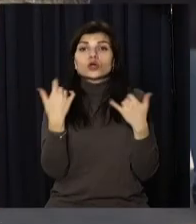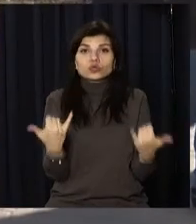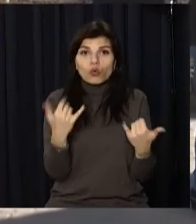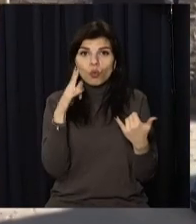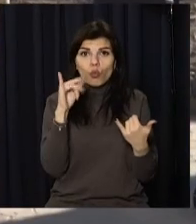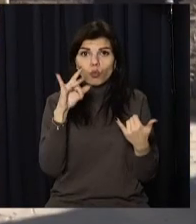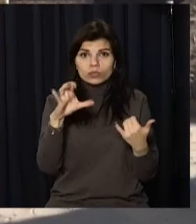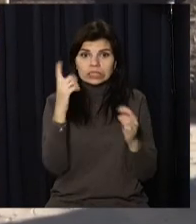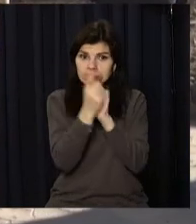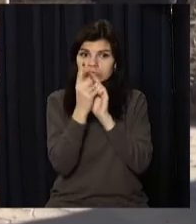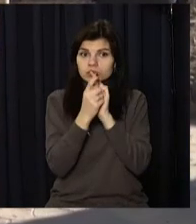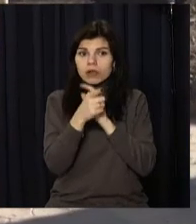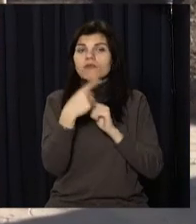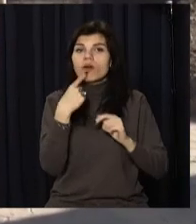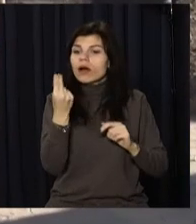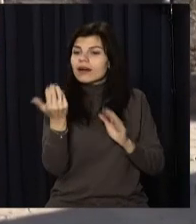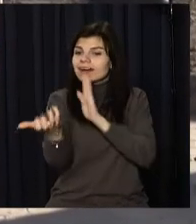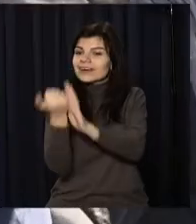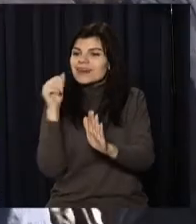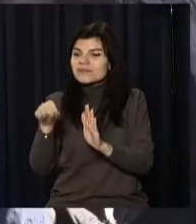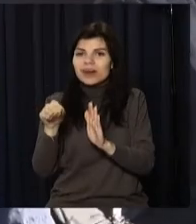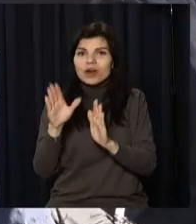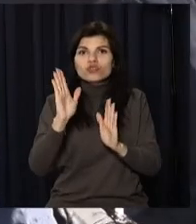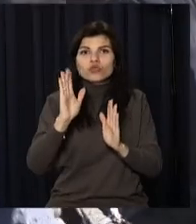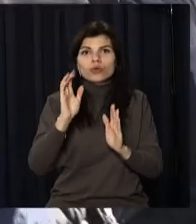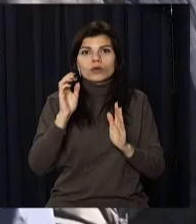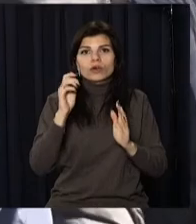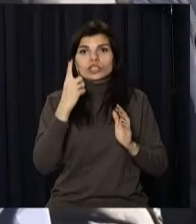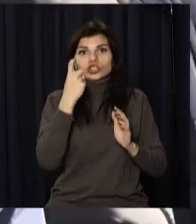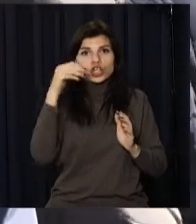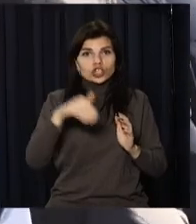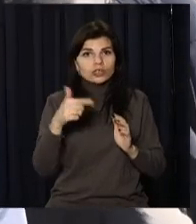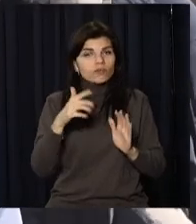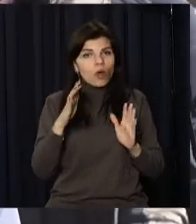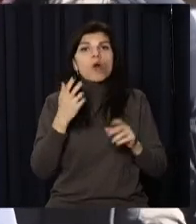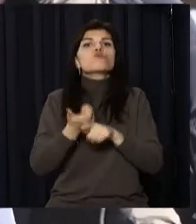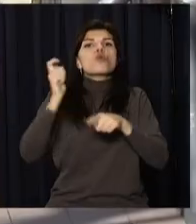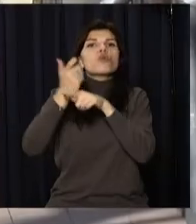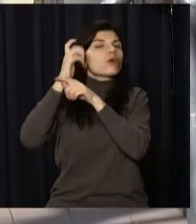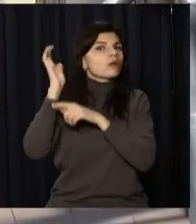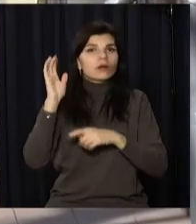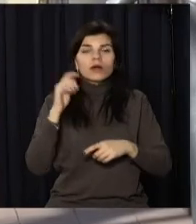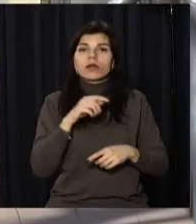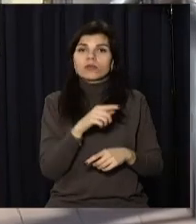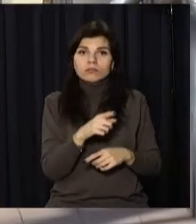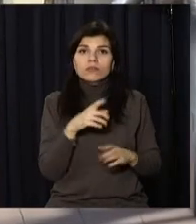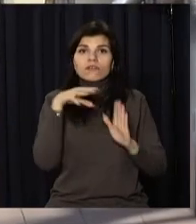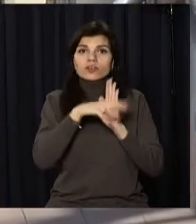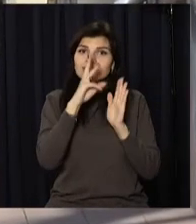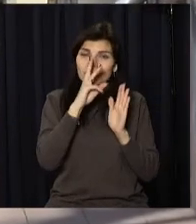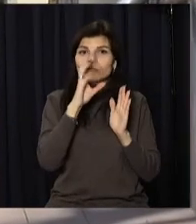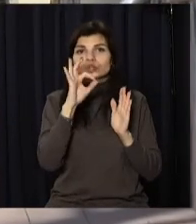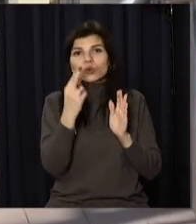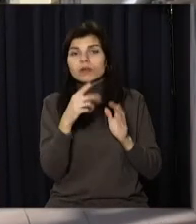Окрім цього, обмежив зняття готівки на рівні 100 тисяч гривень на день. Це без урахування зарплат та соцвиплат. Банки не